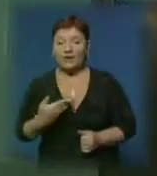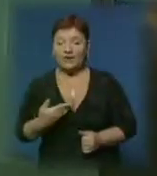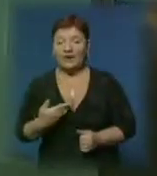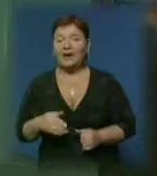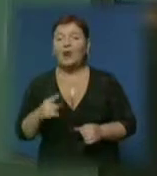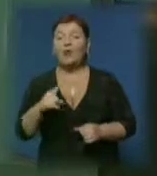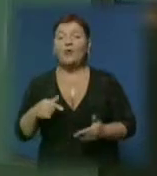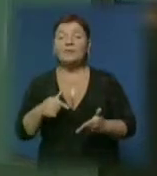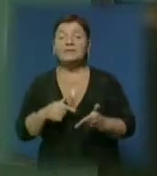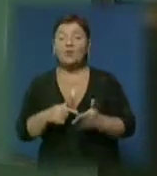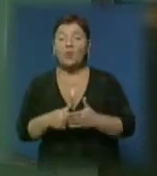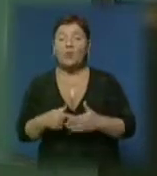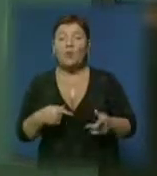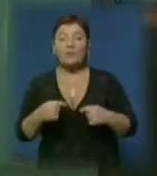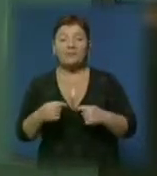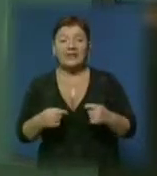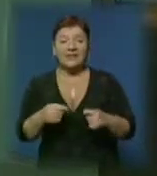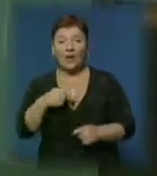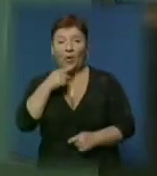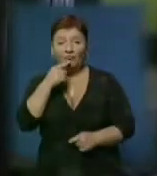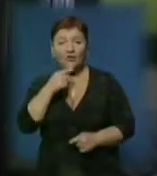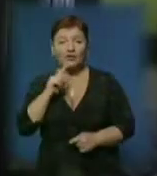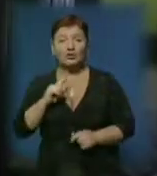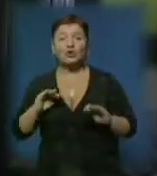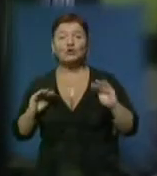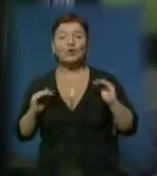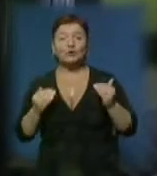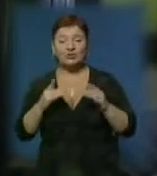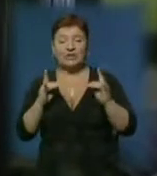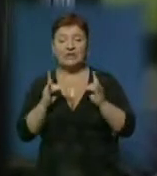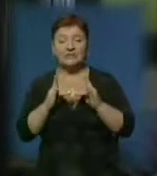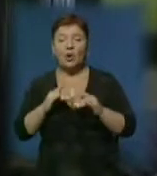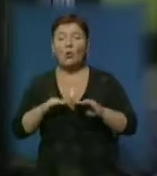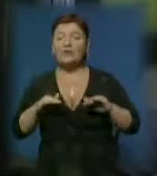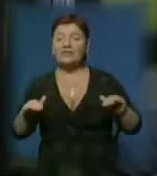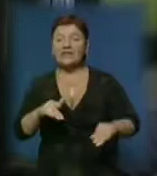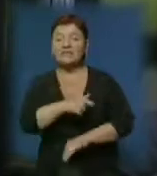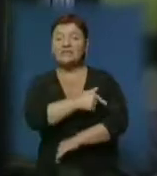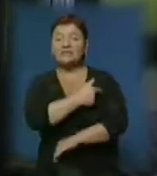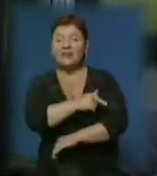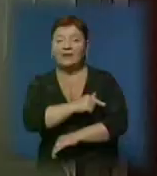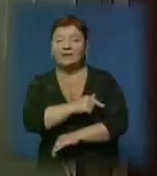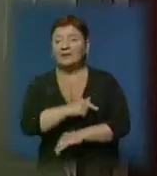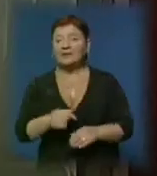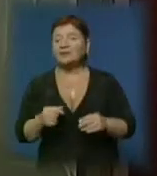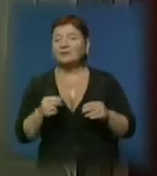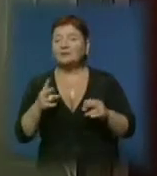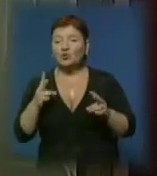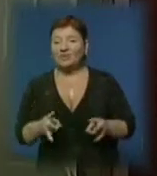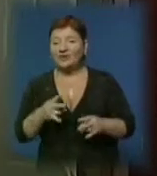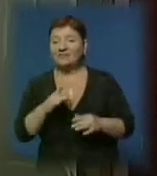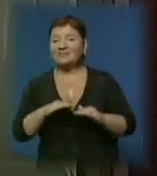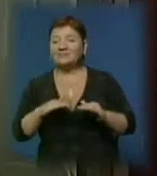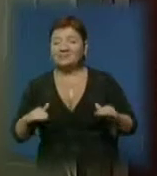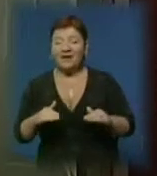У міському управлінні охорони здоров'я кажуть, що скорочення ліжок у дитячій хірургії не зашкодить відділенню, адже місця для